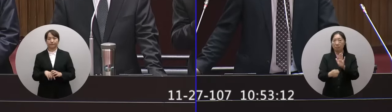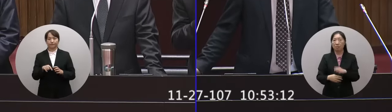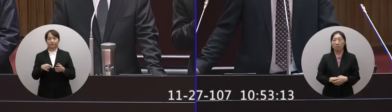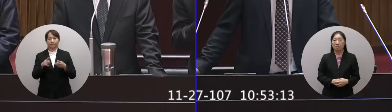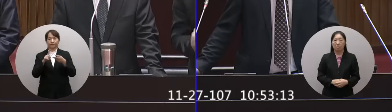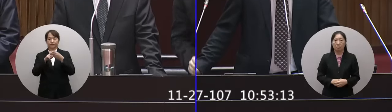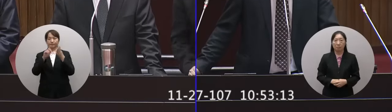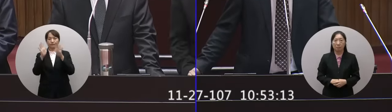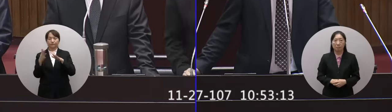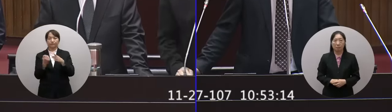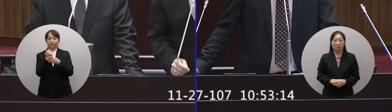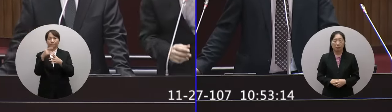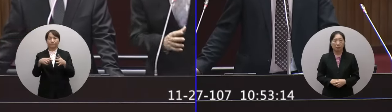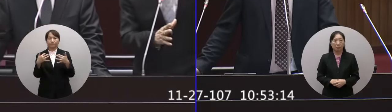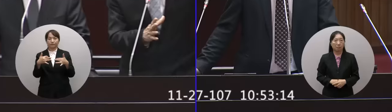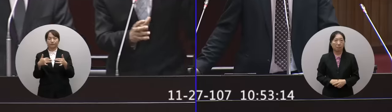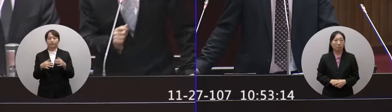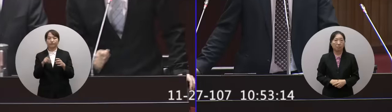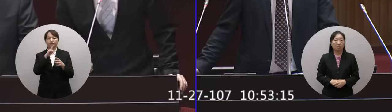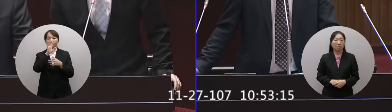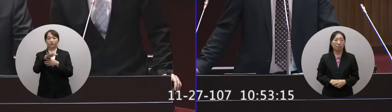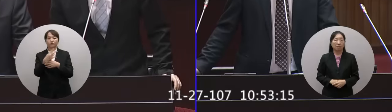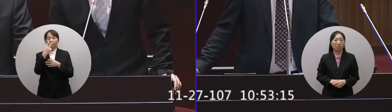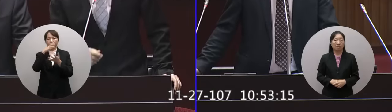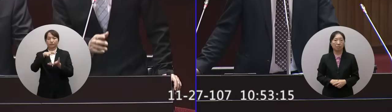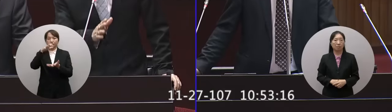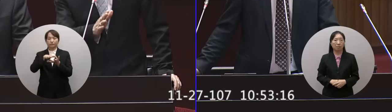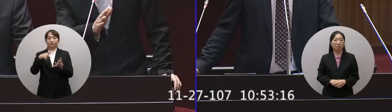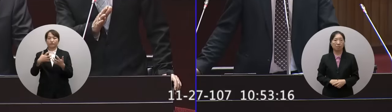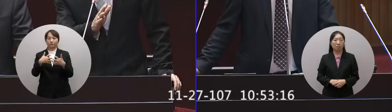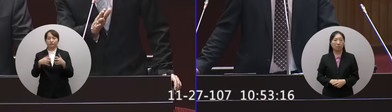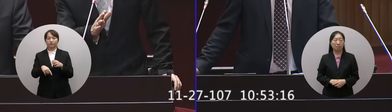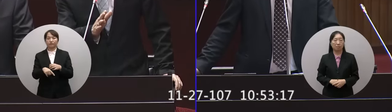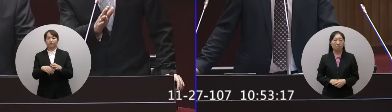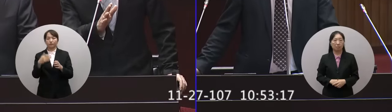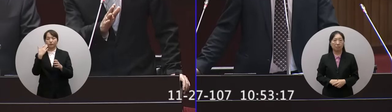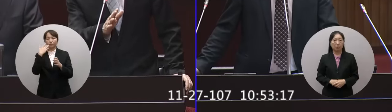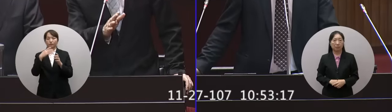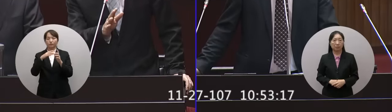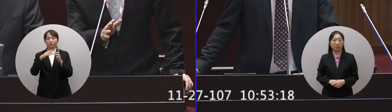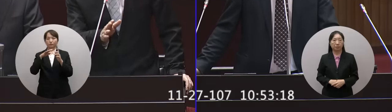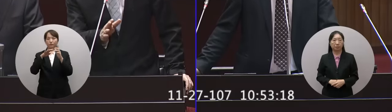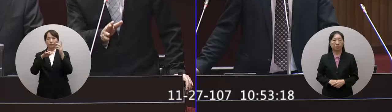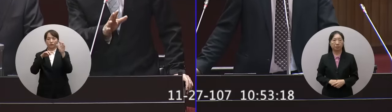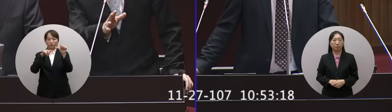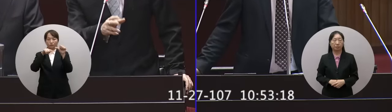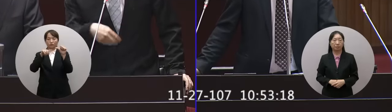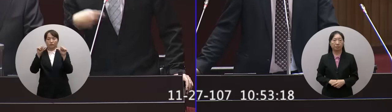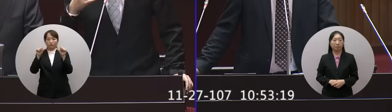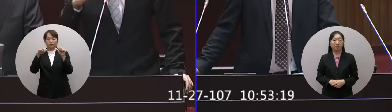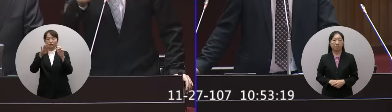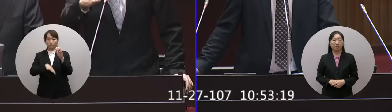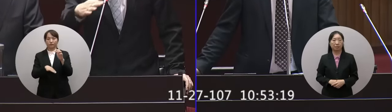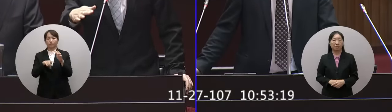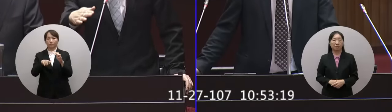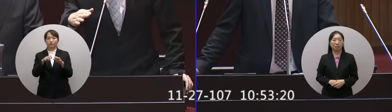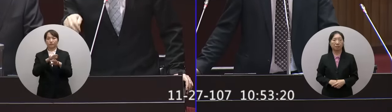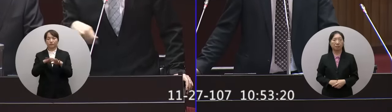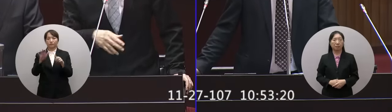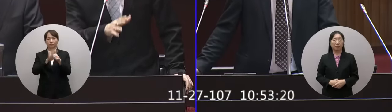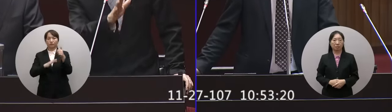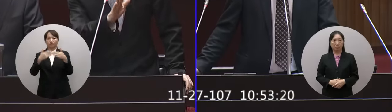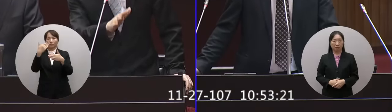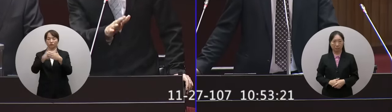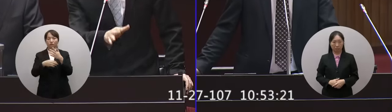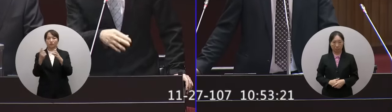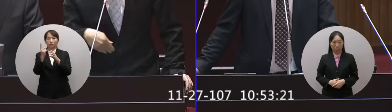主峰棒這個出問題當然它是一個空氣壓縮機如果是低於5.5霸那當然它會減